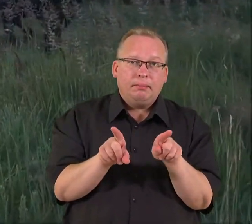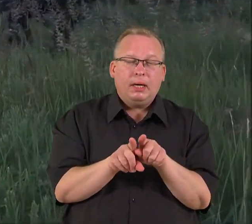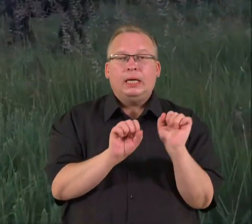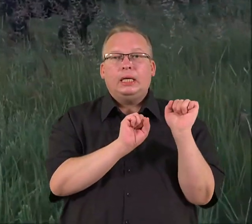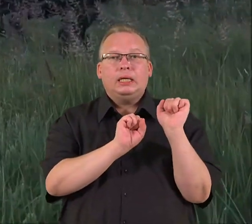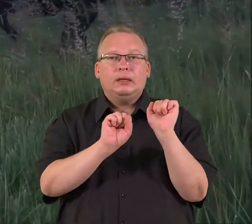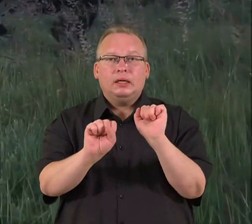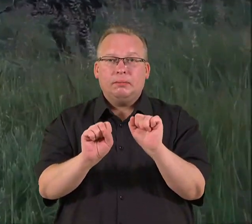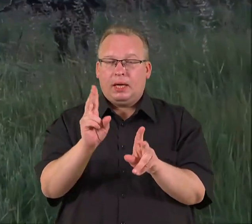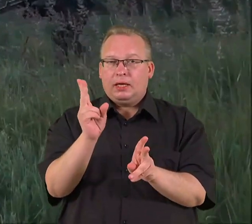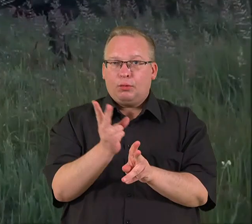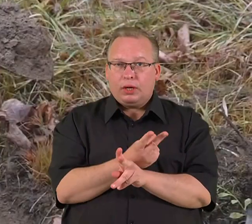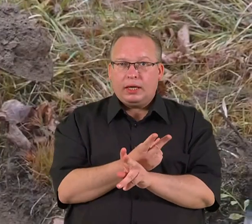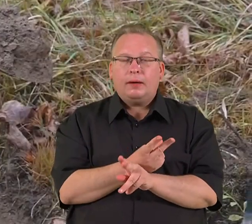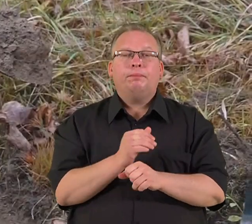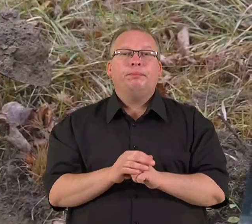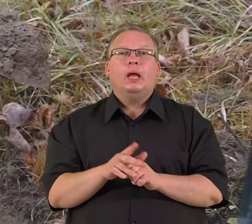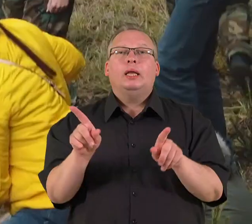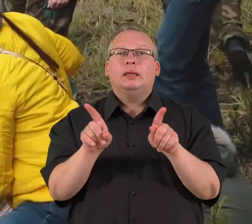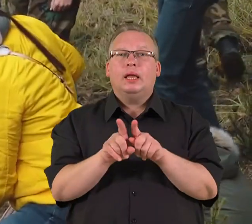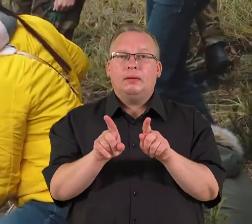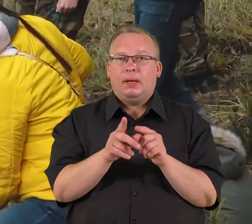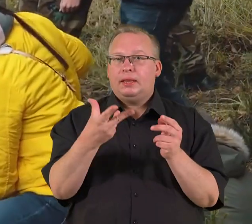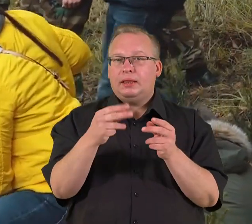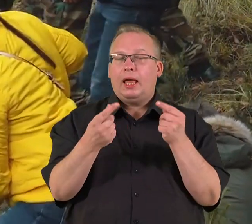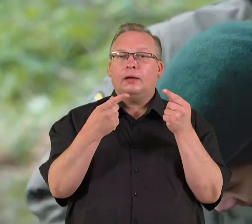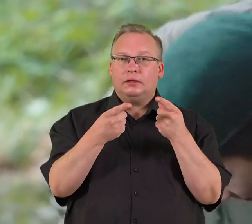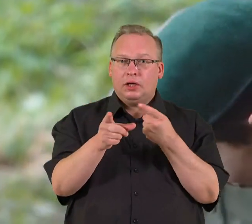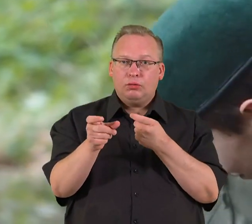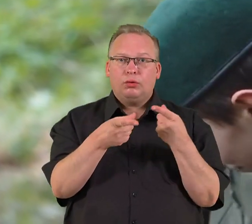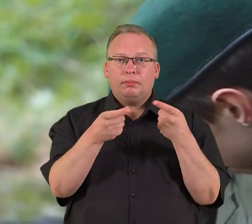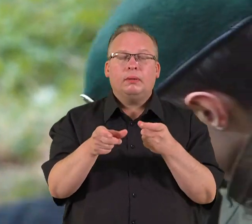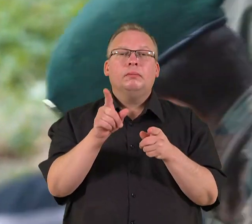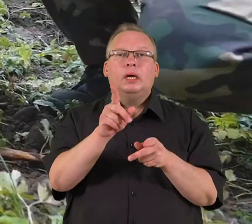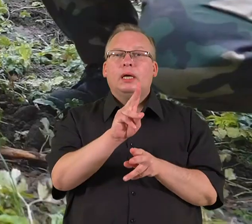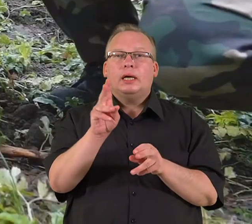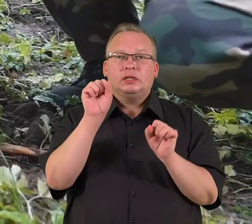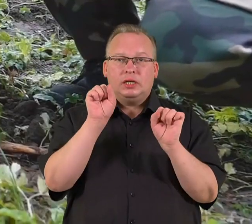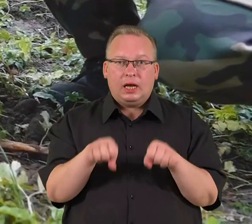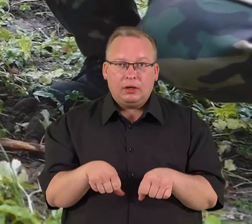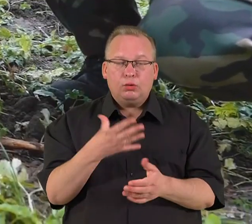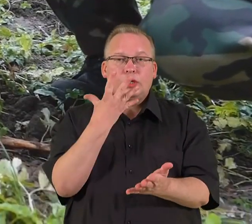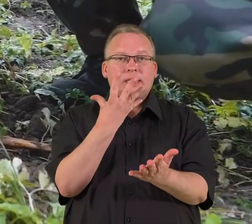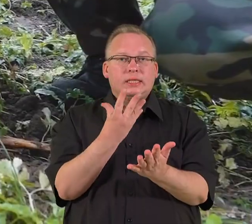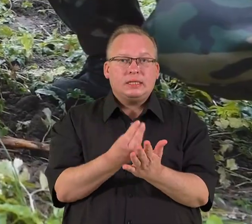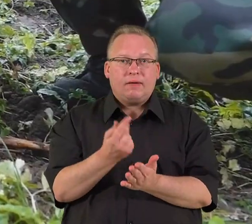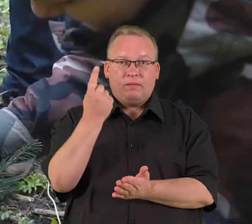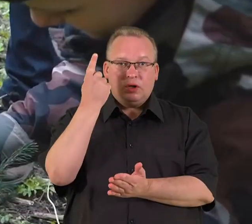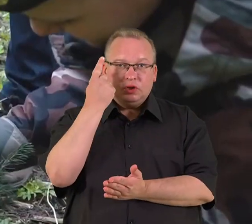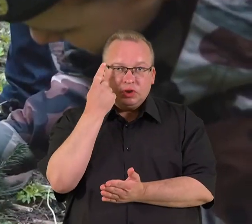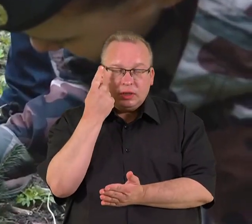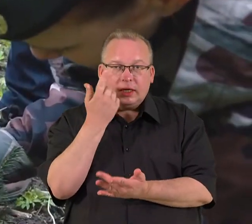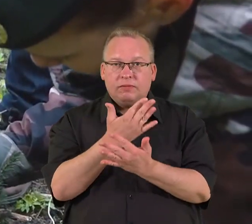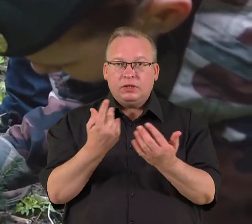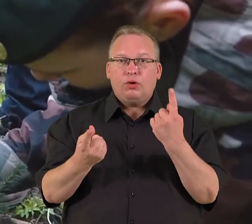gynybinio užnagurio kiekvienose valdybėje kūrime. Tada neginkluoto pasipriešinimo šauliai, tai yra tie šauliai, kurie galėtų savo žinias, civilinės